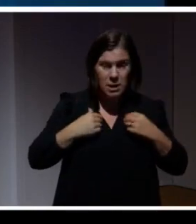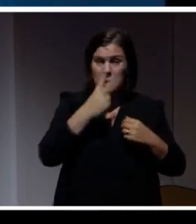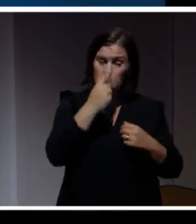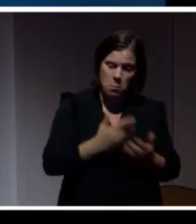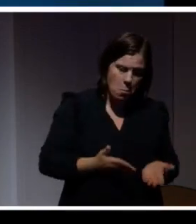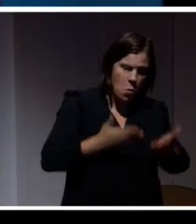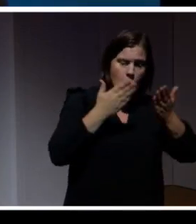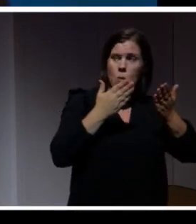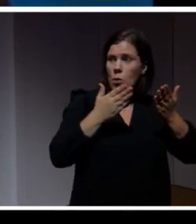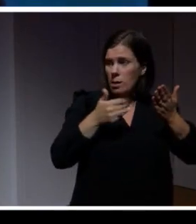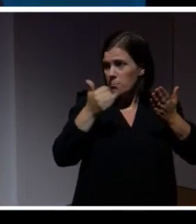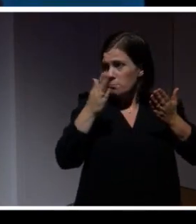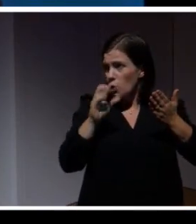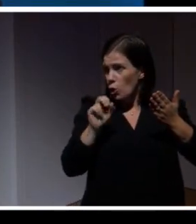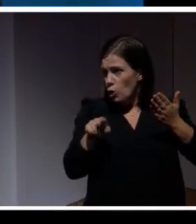morgonen, Björn.